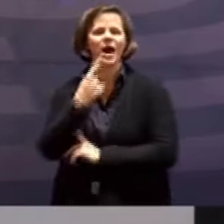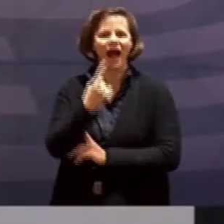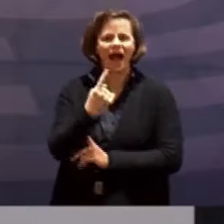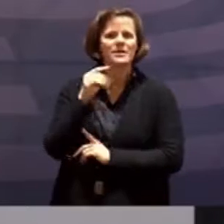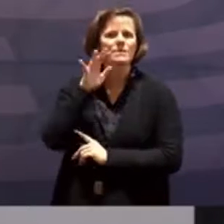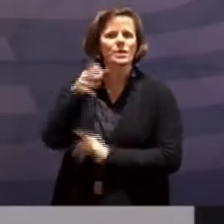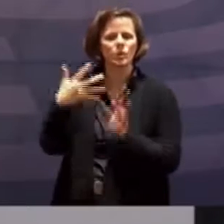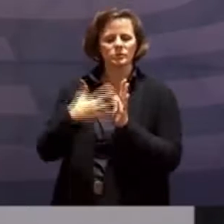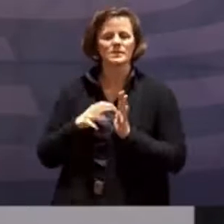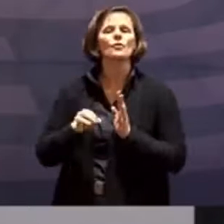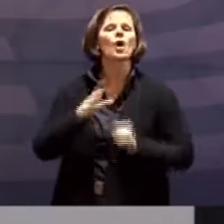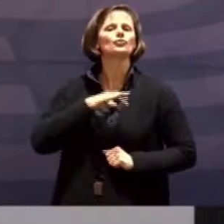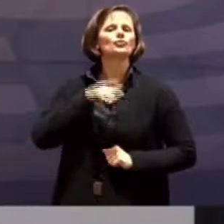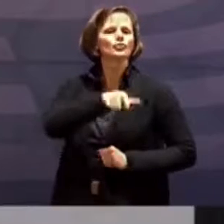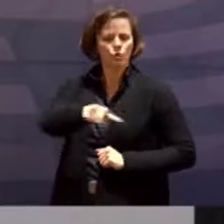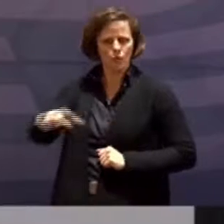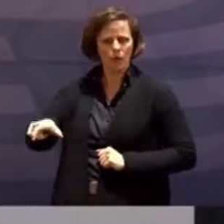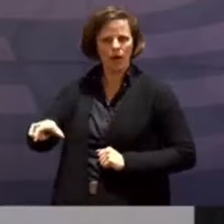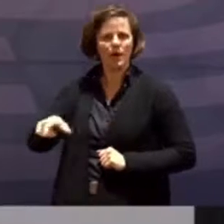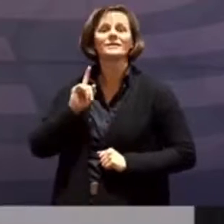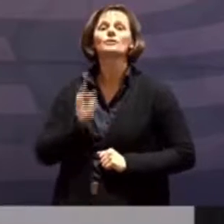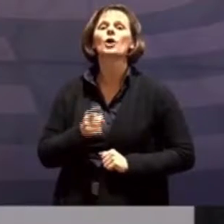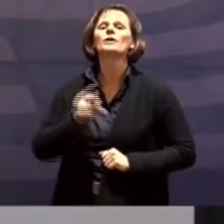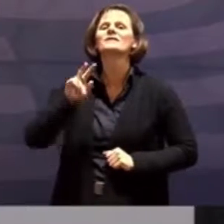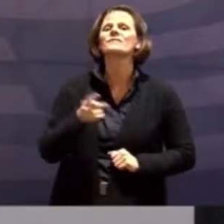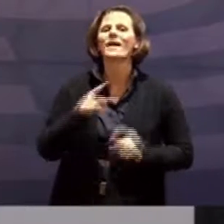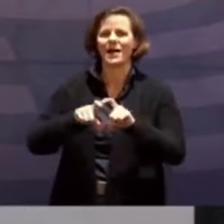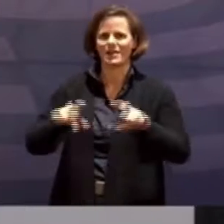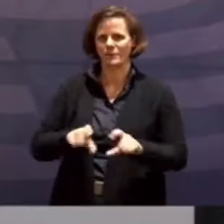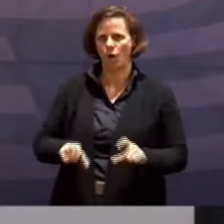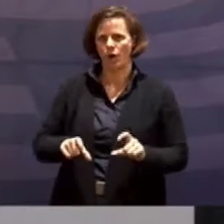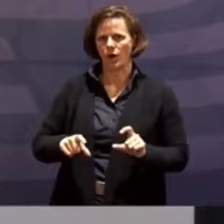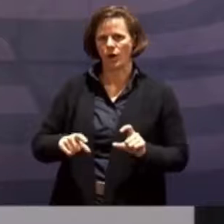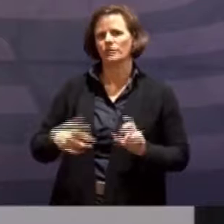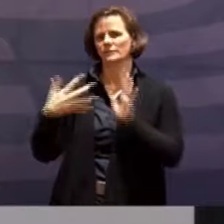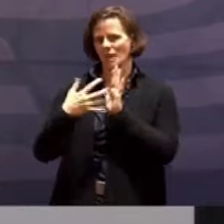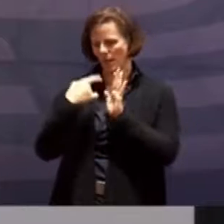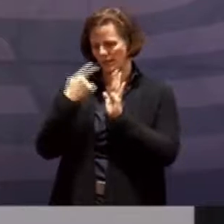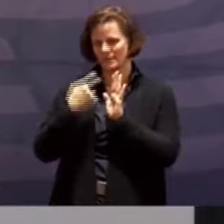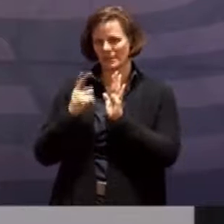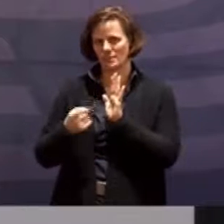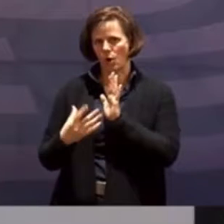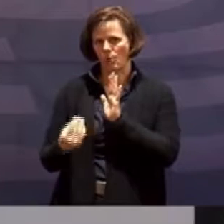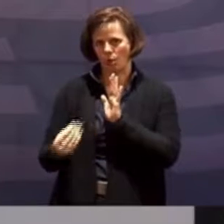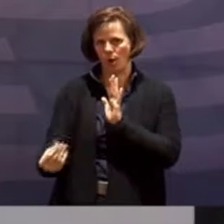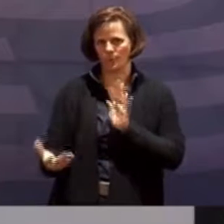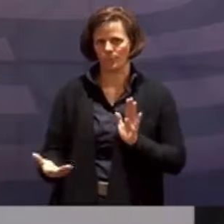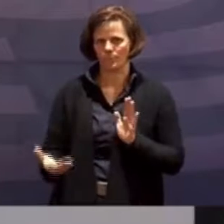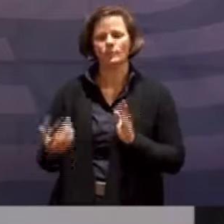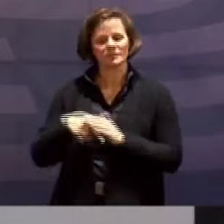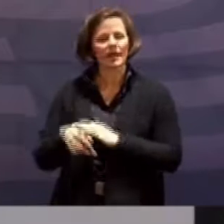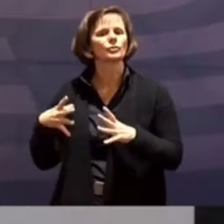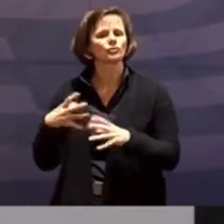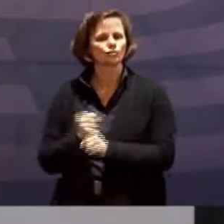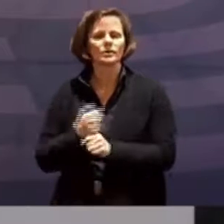die Schülerinnen und Schüler, die dann zweimal pro Woche und nicht bloß einmal pro Woche in der Zukunft getestet werden sollen, um so ein